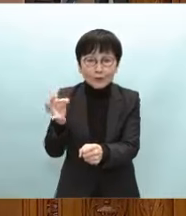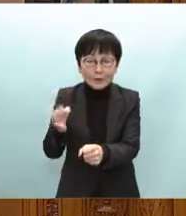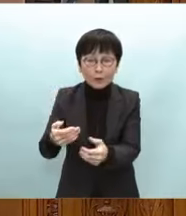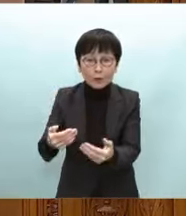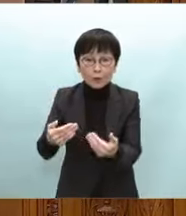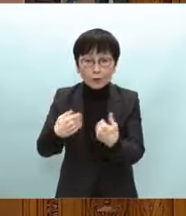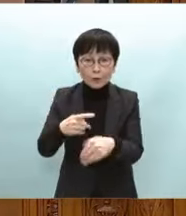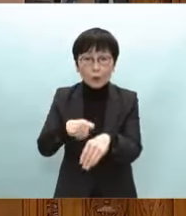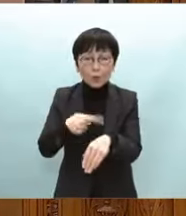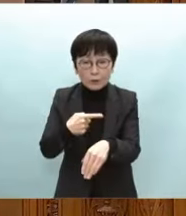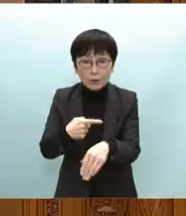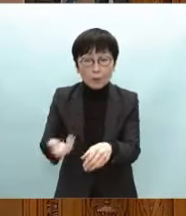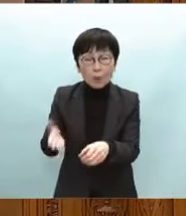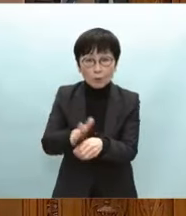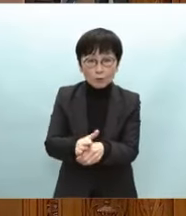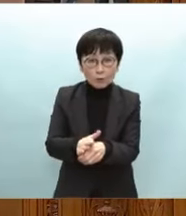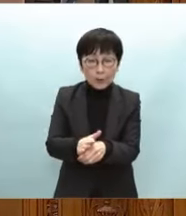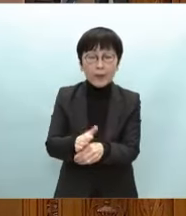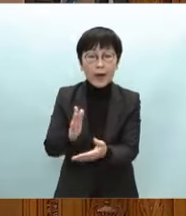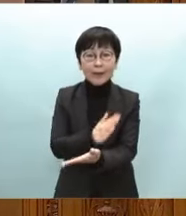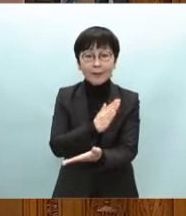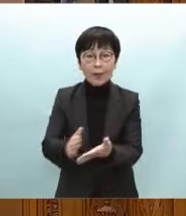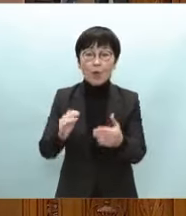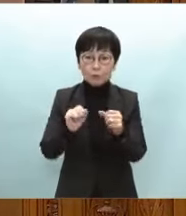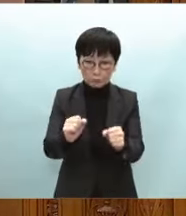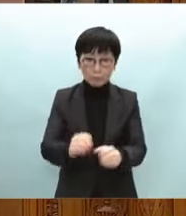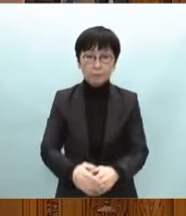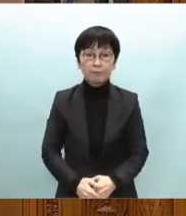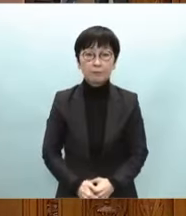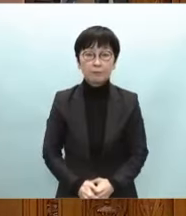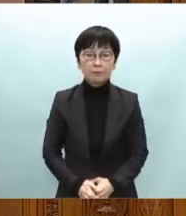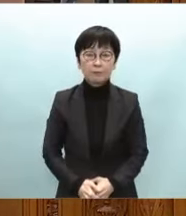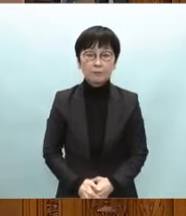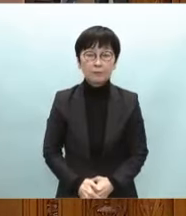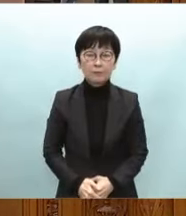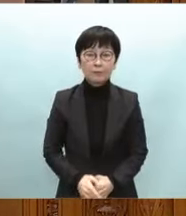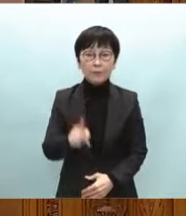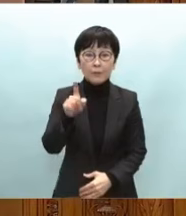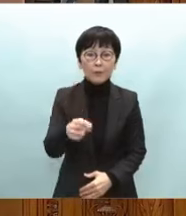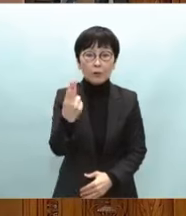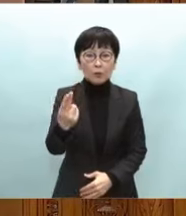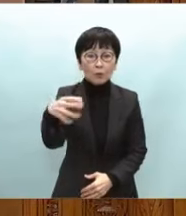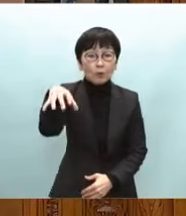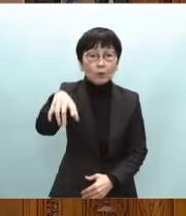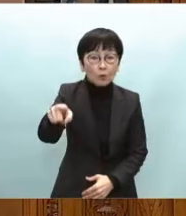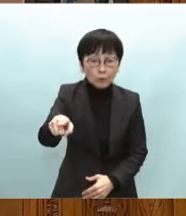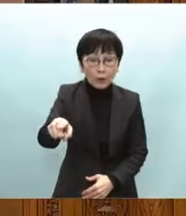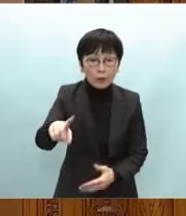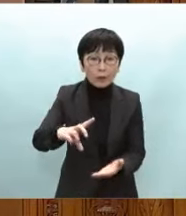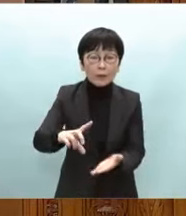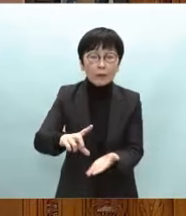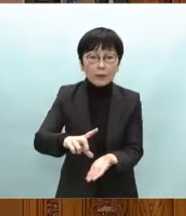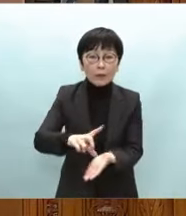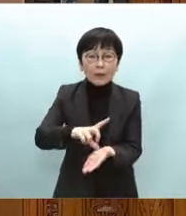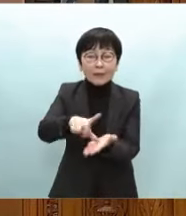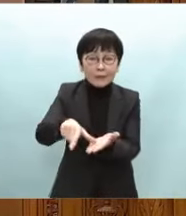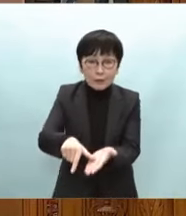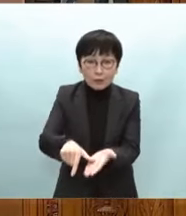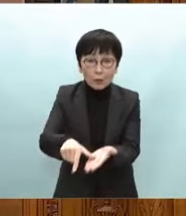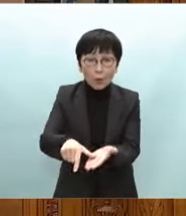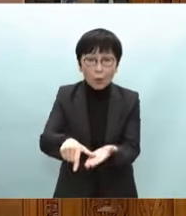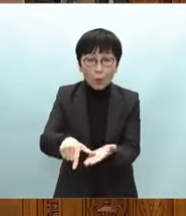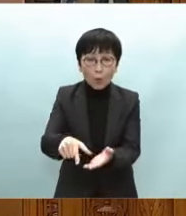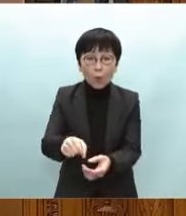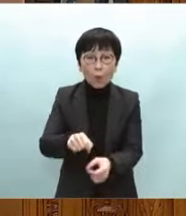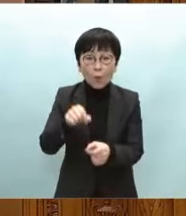め適切に判断をいたしますそして野党における地方創生についてお尋